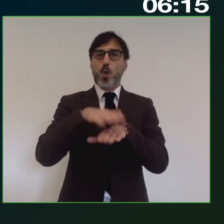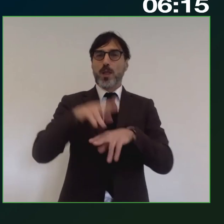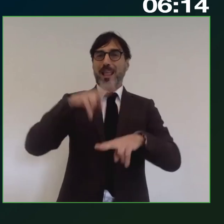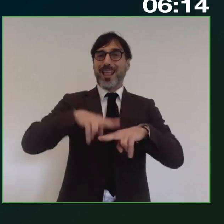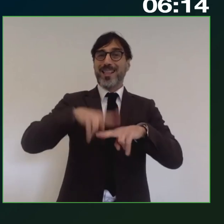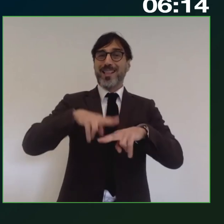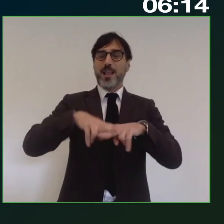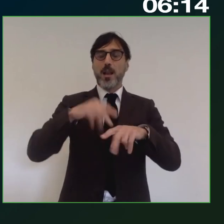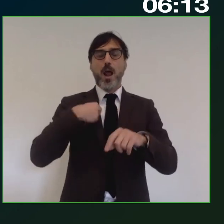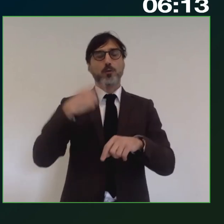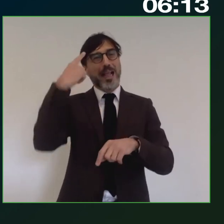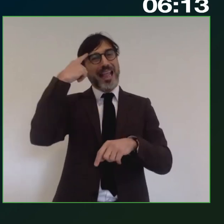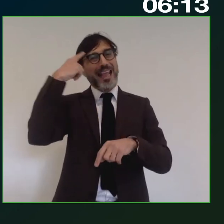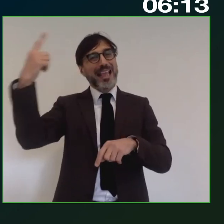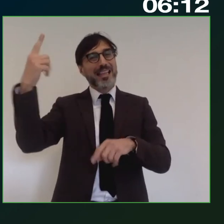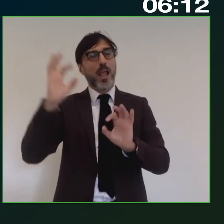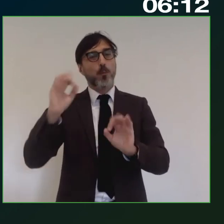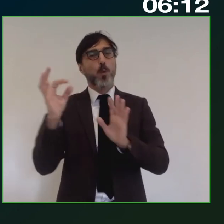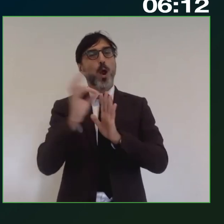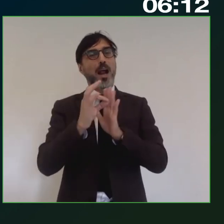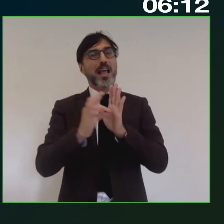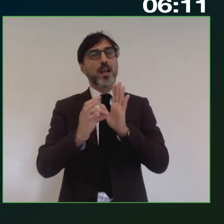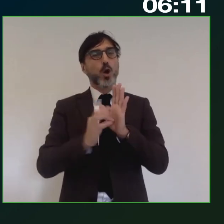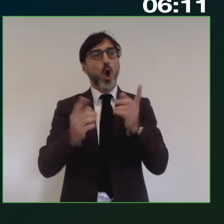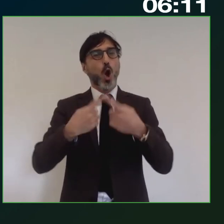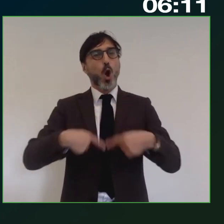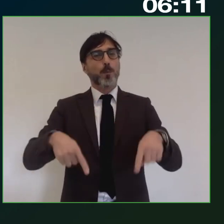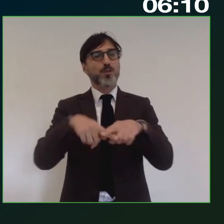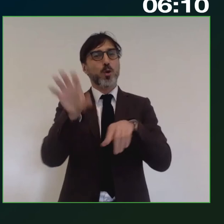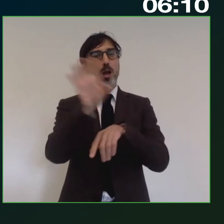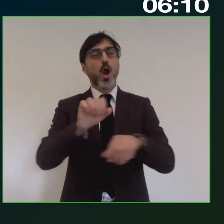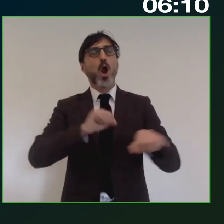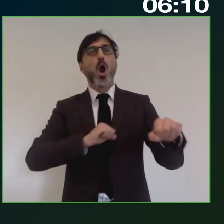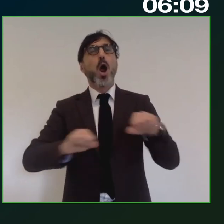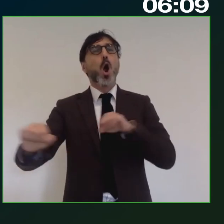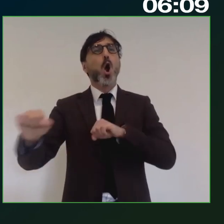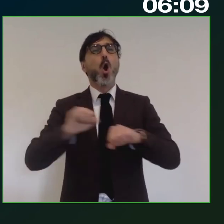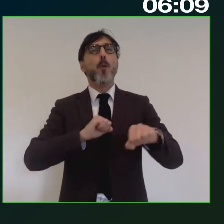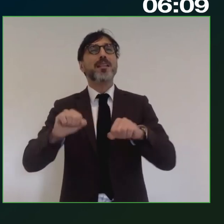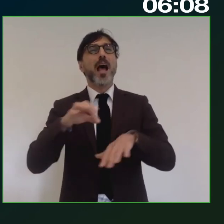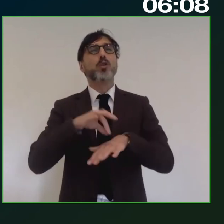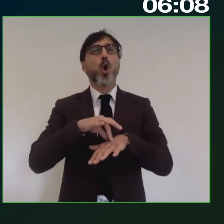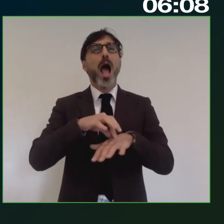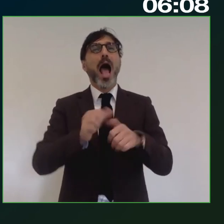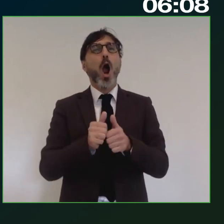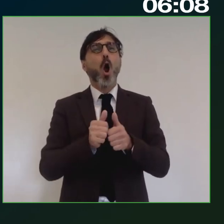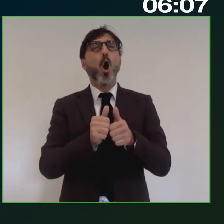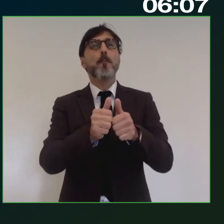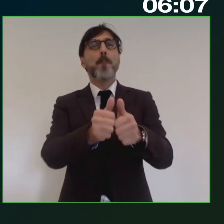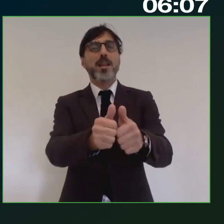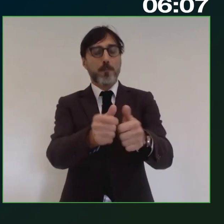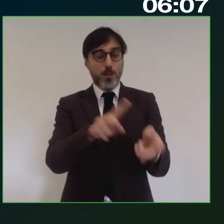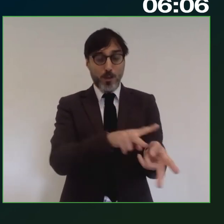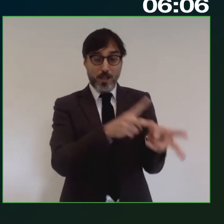l'idea nel regolamento della commissione sia un comitato di accompagnamento la traduzione